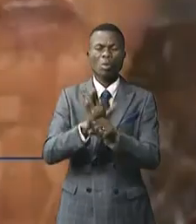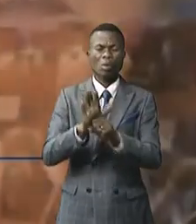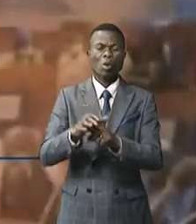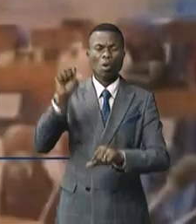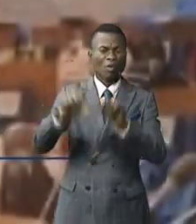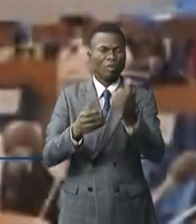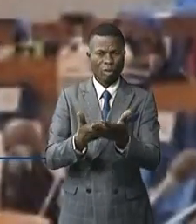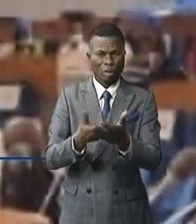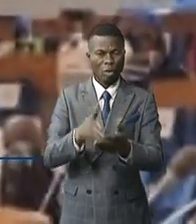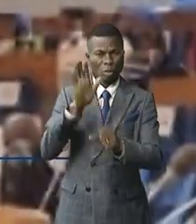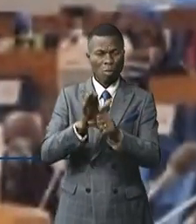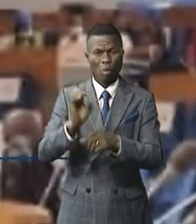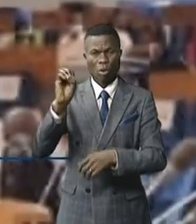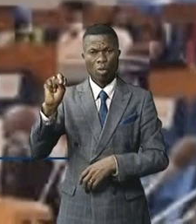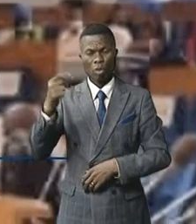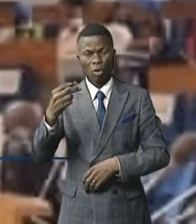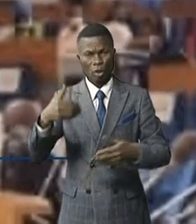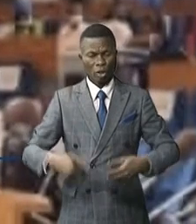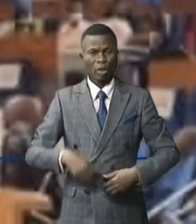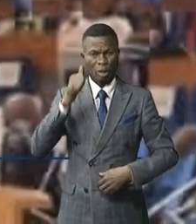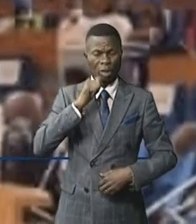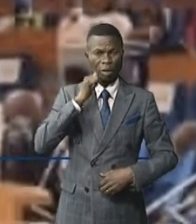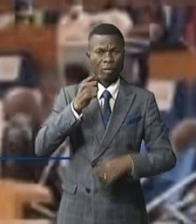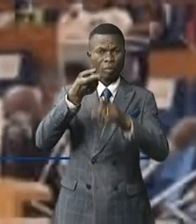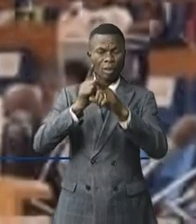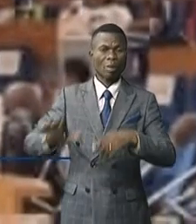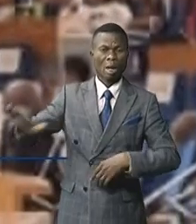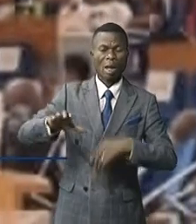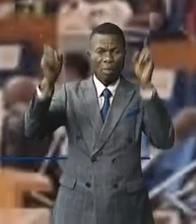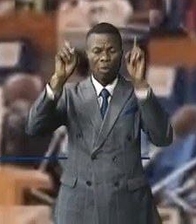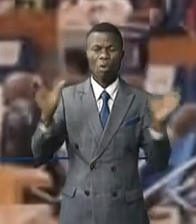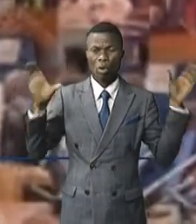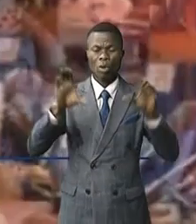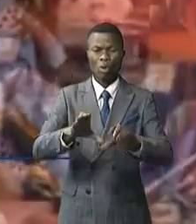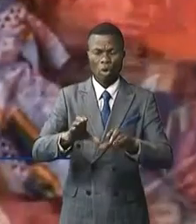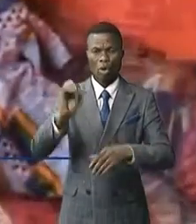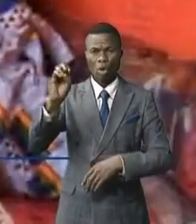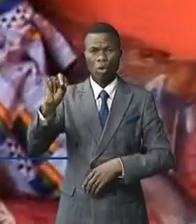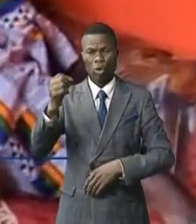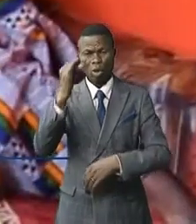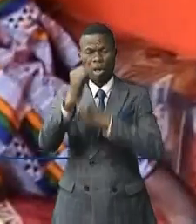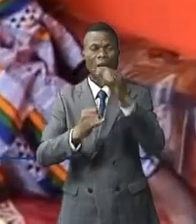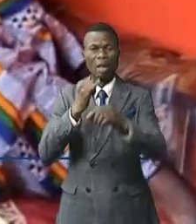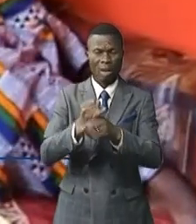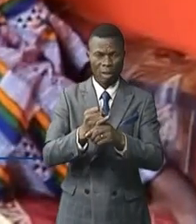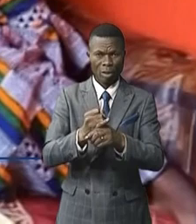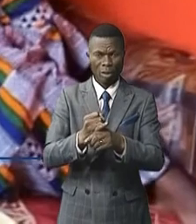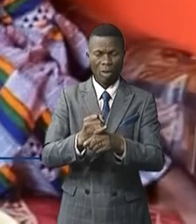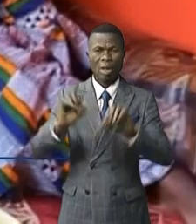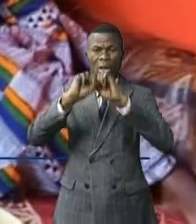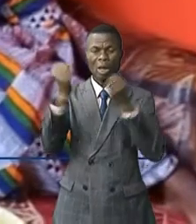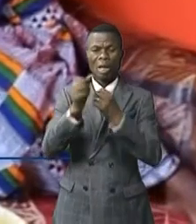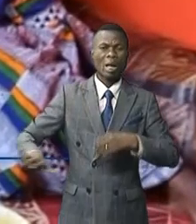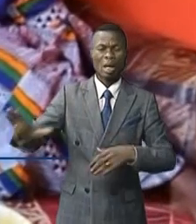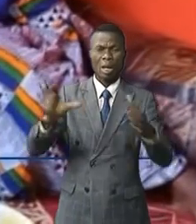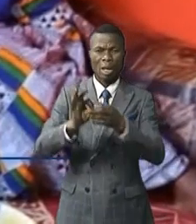Plusieurs organisations de jeunes filles venues des pays d'Afrique, les organisations internationales, les agences des Nations